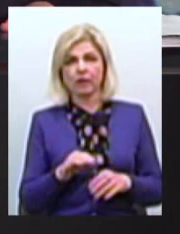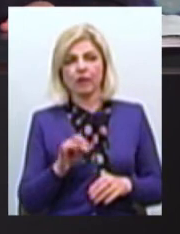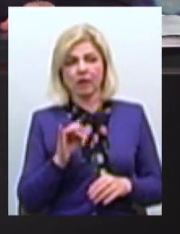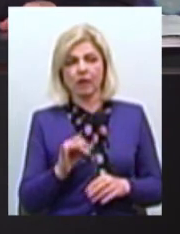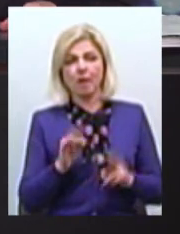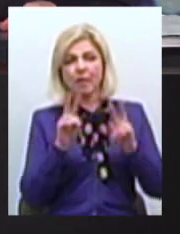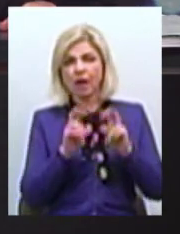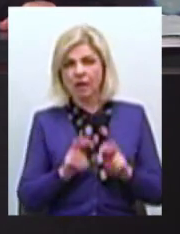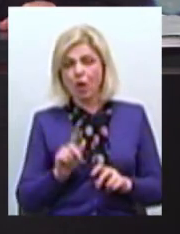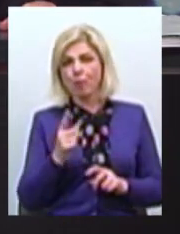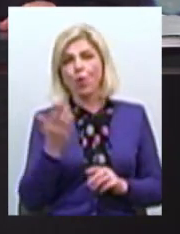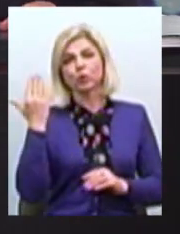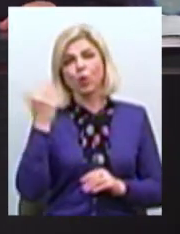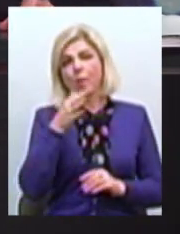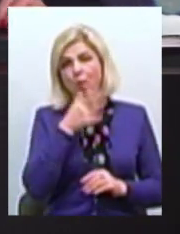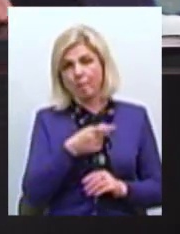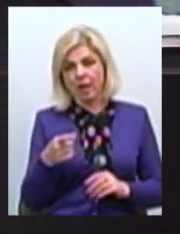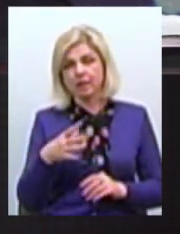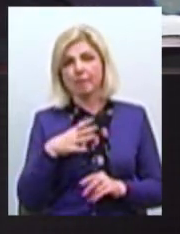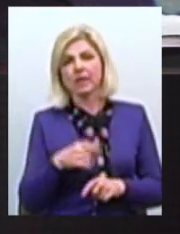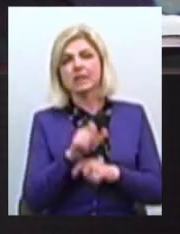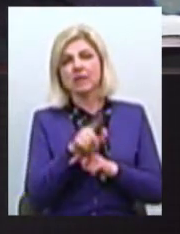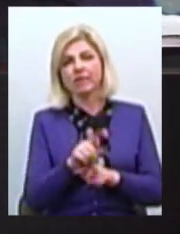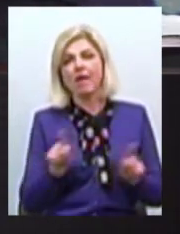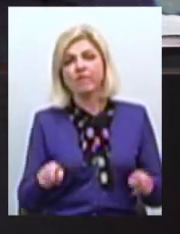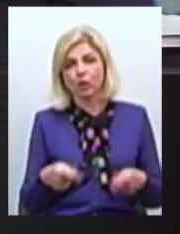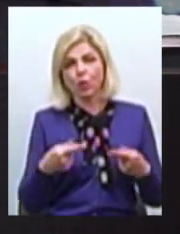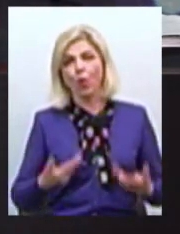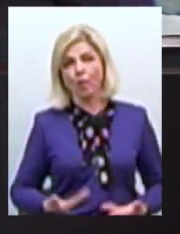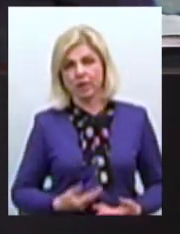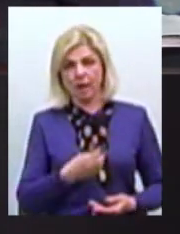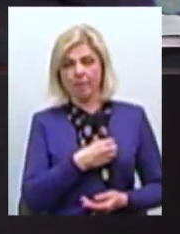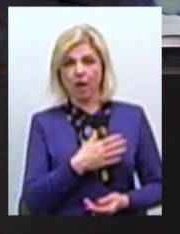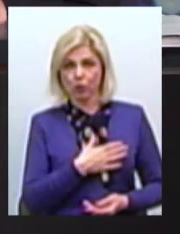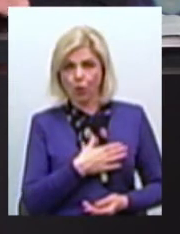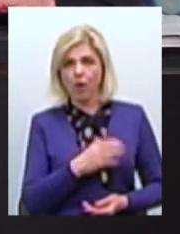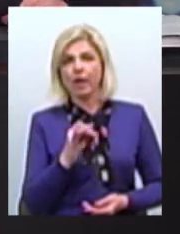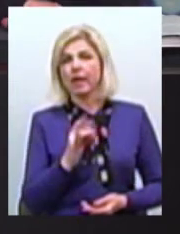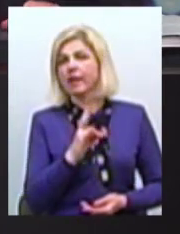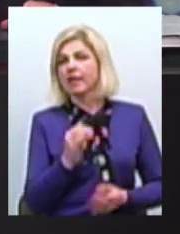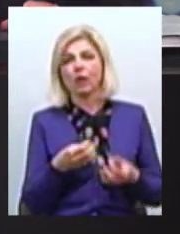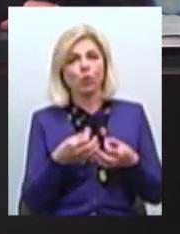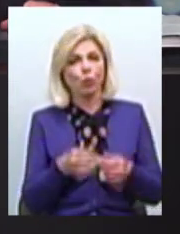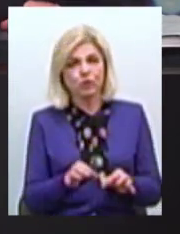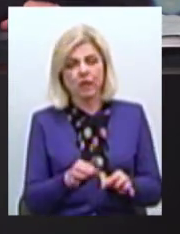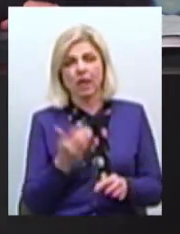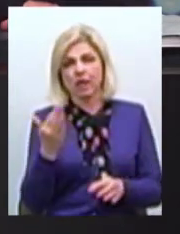Переглядати, тому що на той момент було завдання відновити комунальне майно І не допустити його знищення взагалі